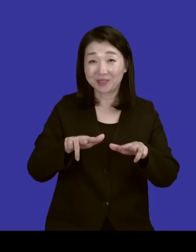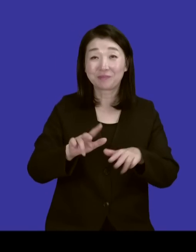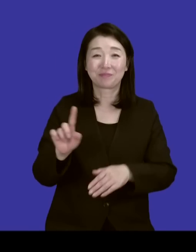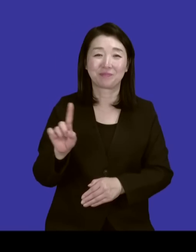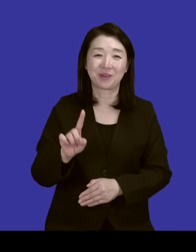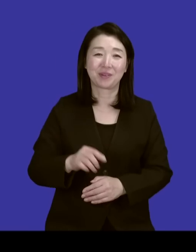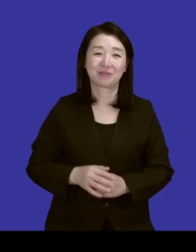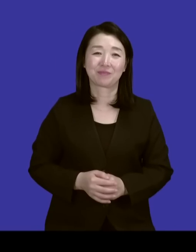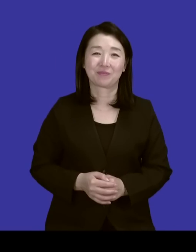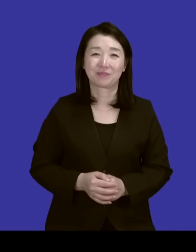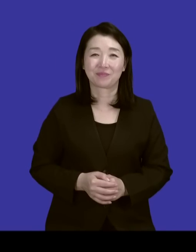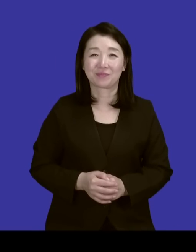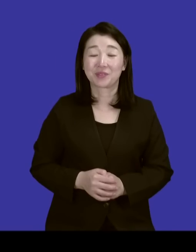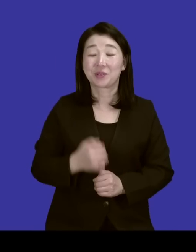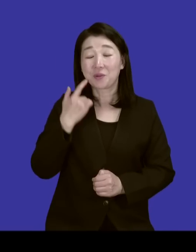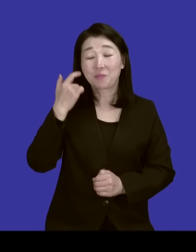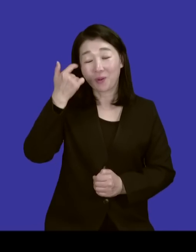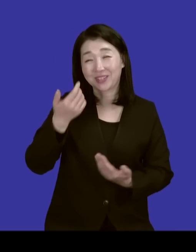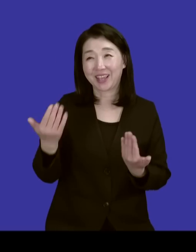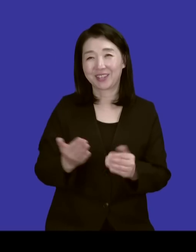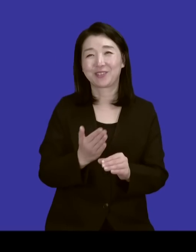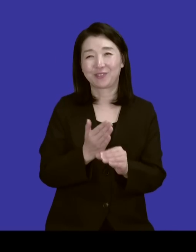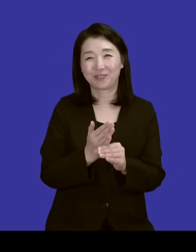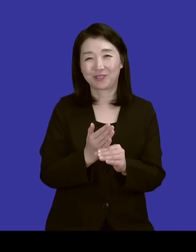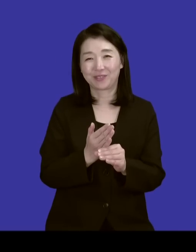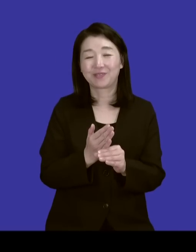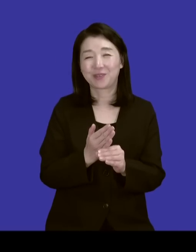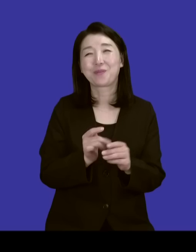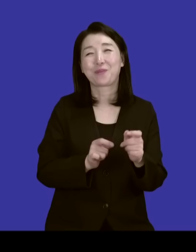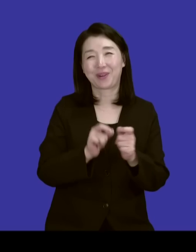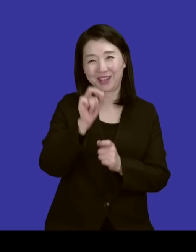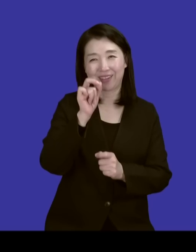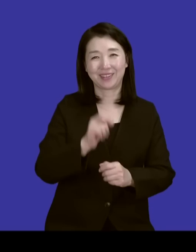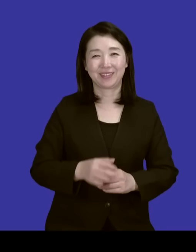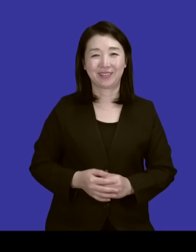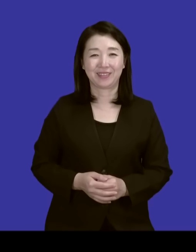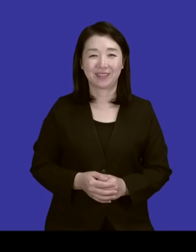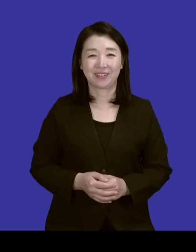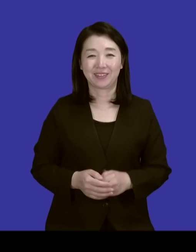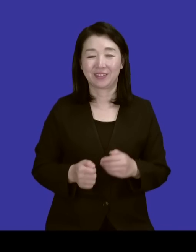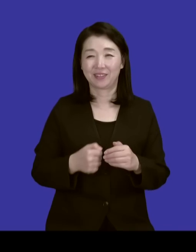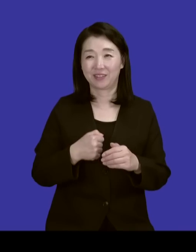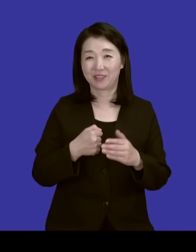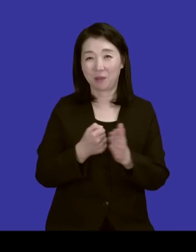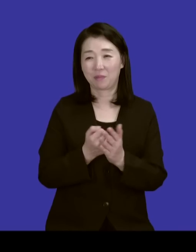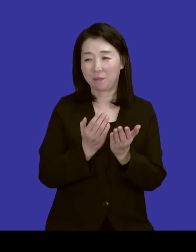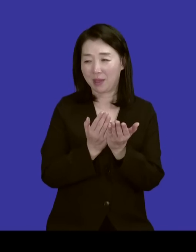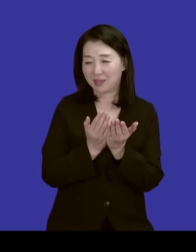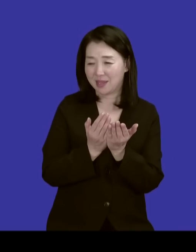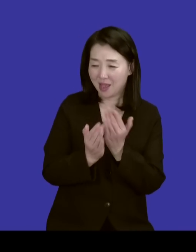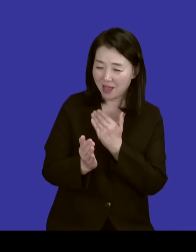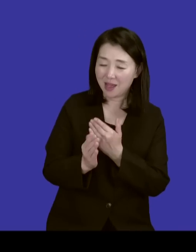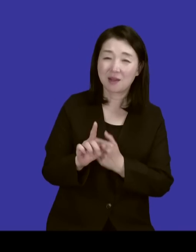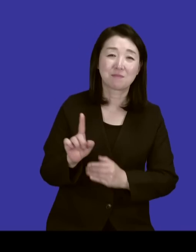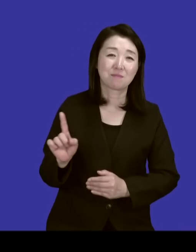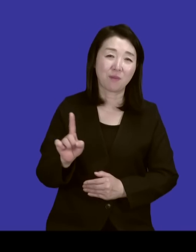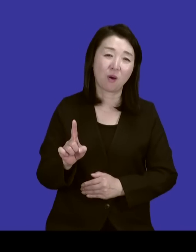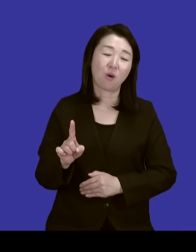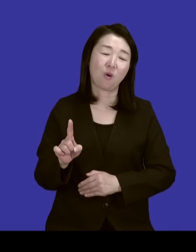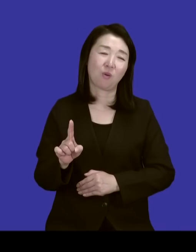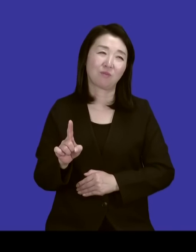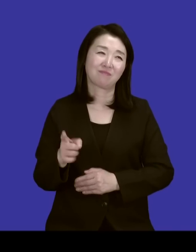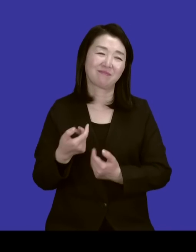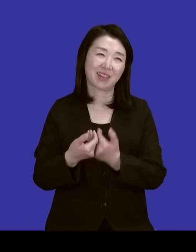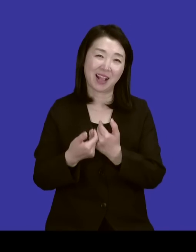이런 쪽의 삶을 다른 삶을 오래 살다 보니까 좀 맞지 않는 뭔가 불편한 것